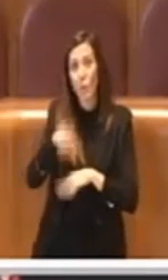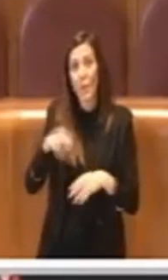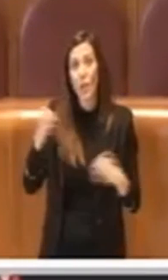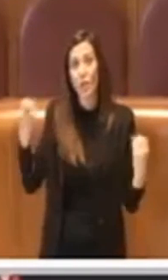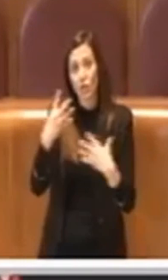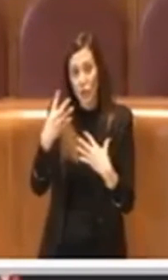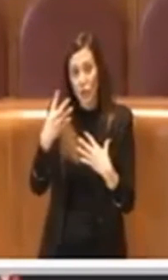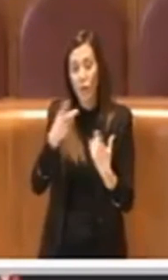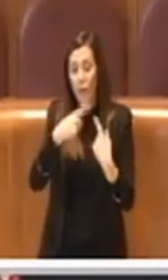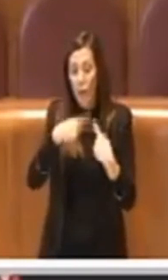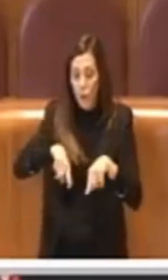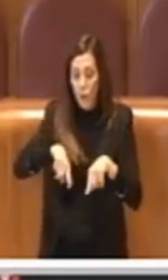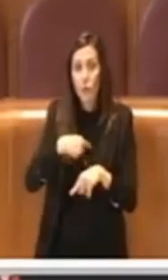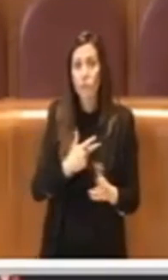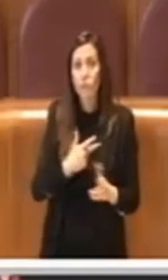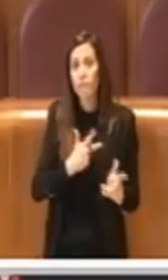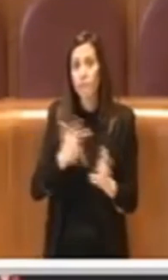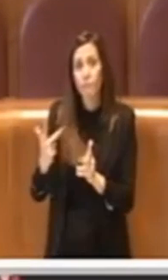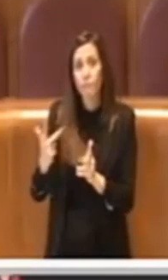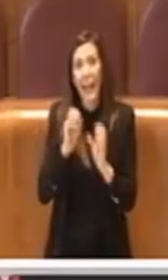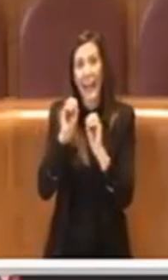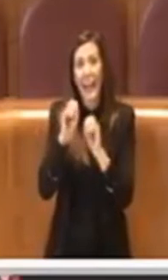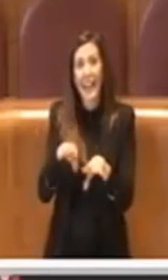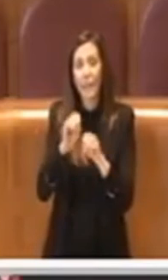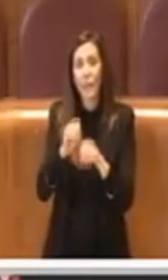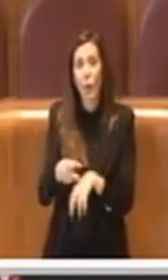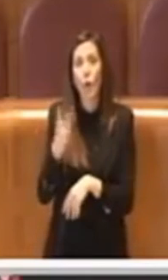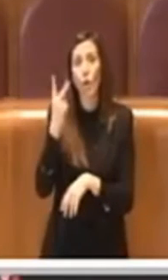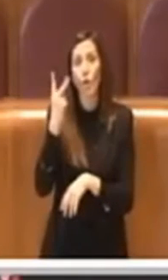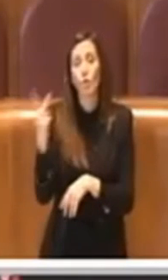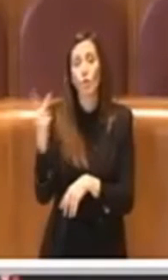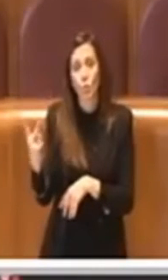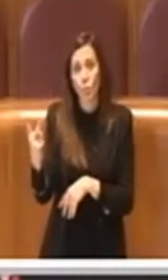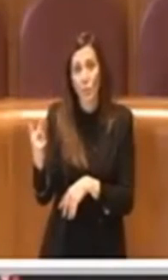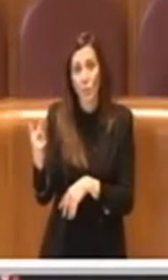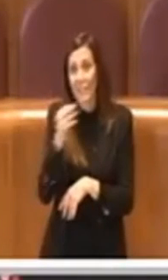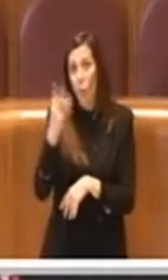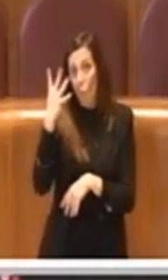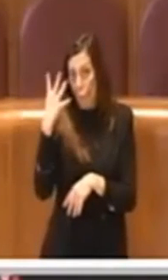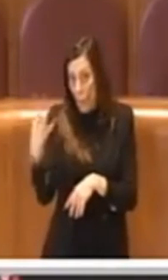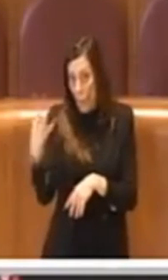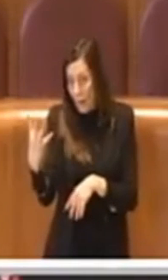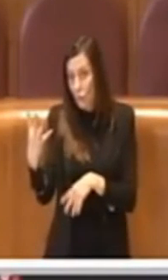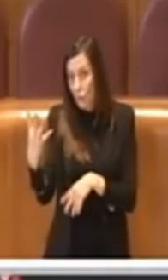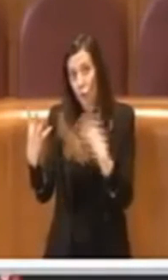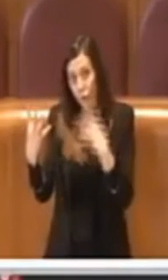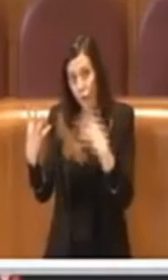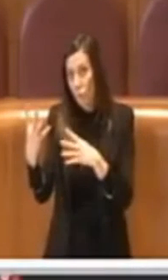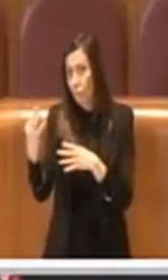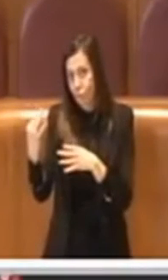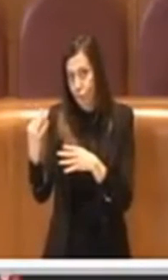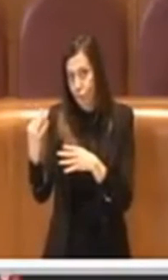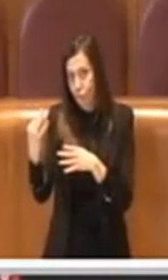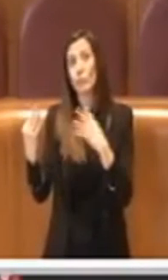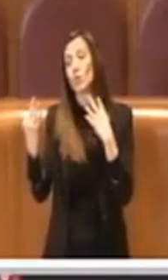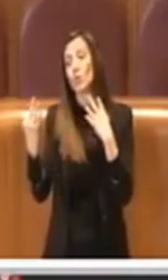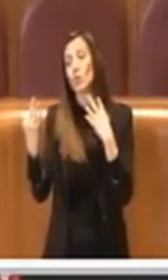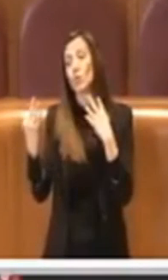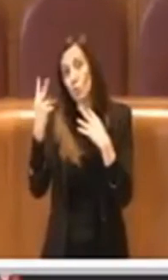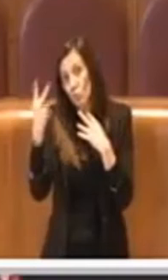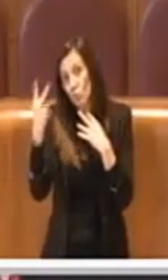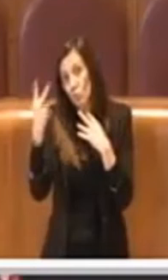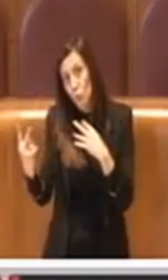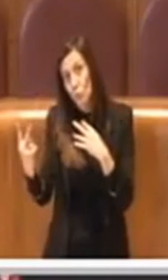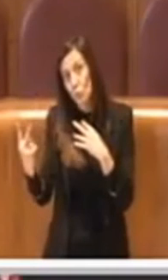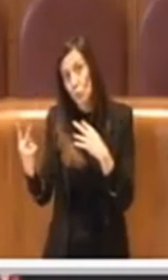avuto l'opportunità di portare questi rifiuti in due impianti sui quattro che normalmente utilizzavamo, questo abbiamo fatto uno